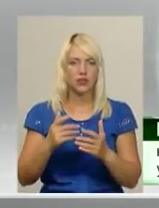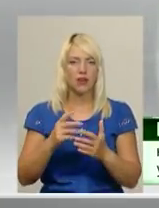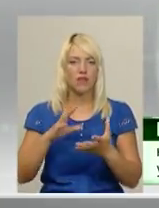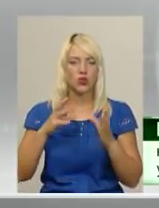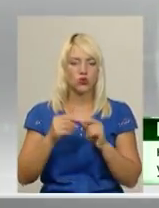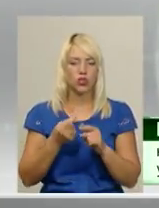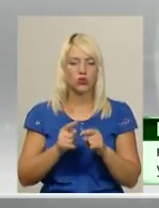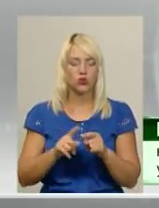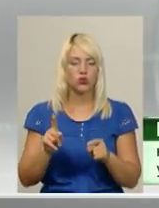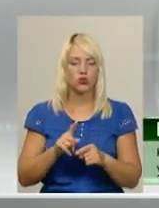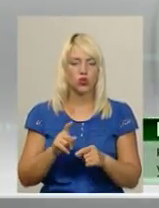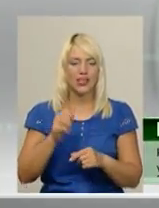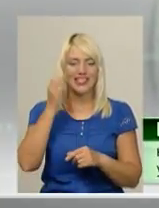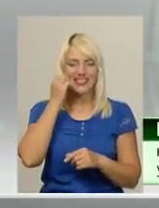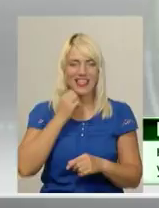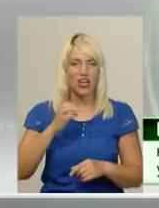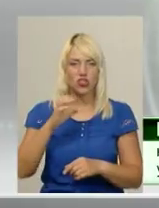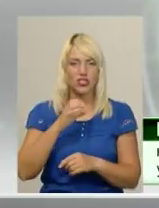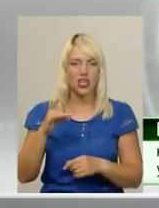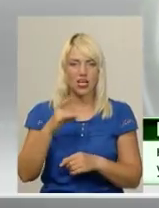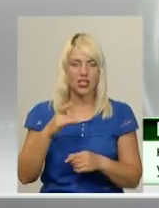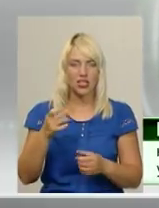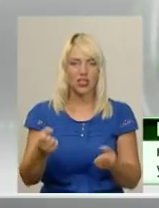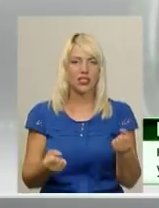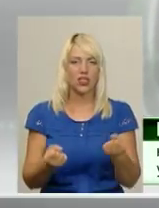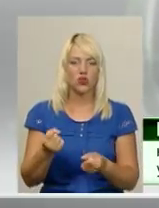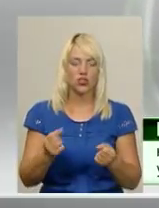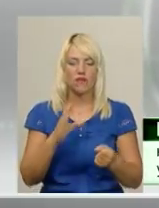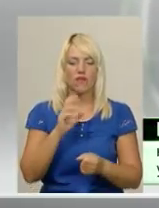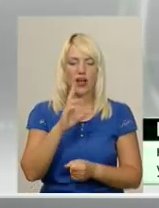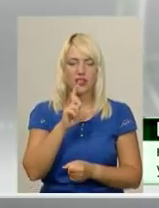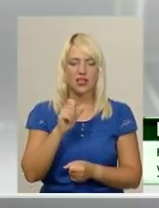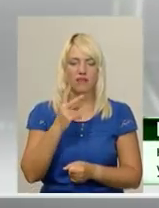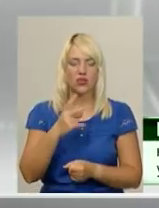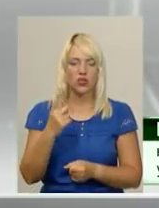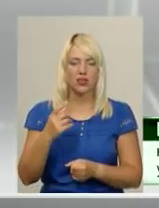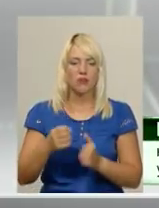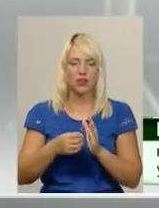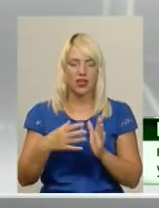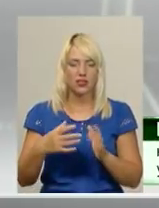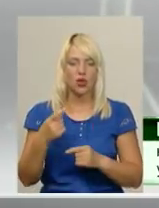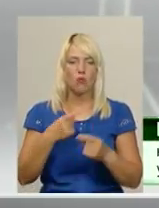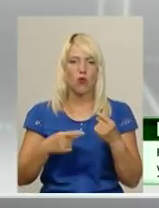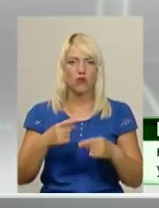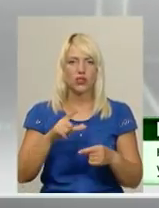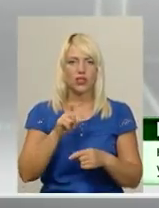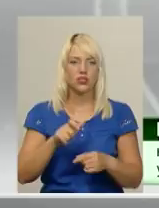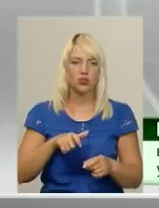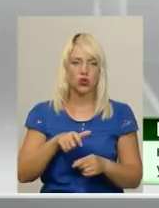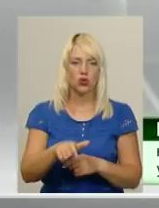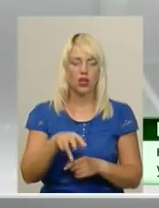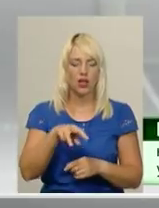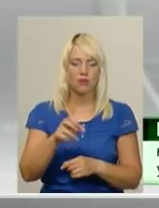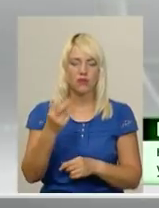житель Страсинявського району, оферуючи автомобілем ВАЗ-2115, повертаючись з автодороги М-12